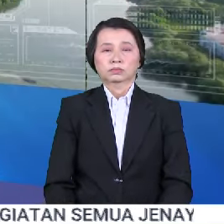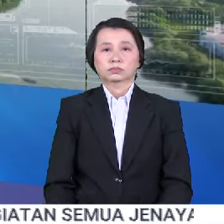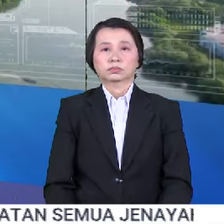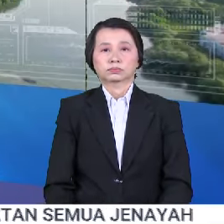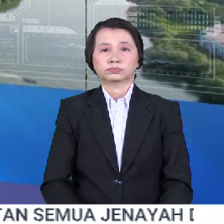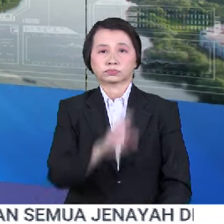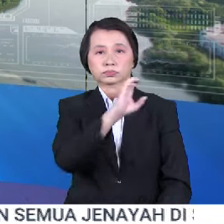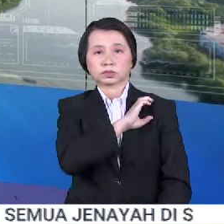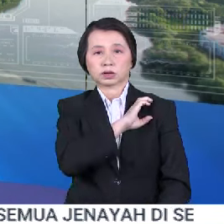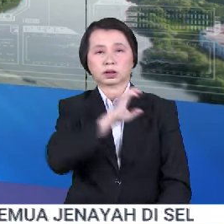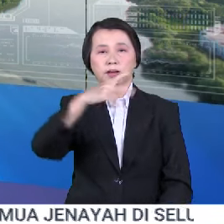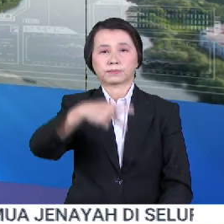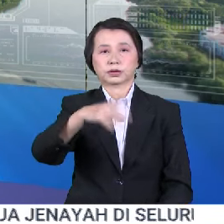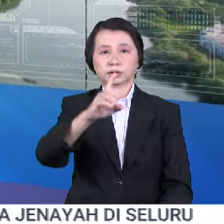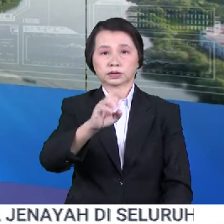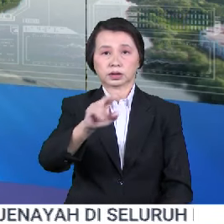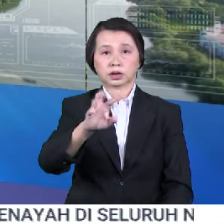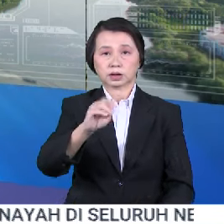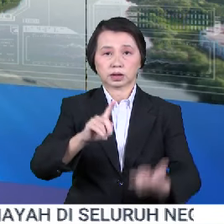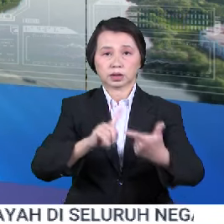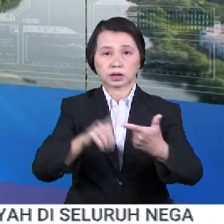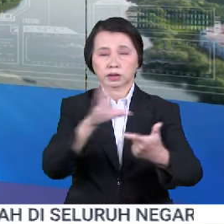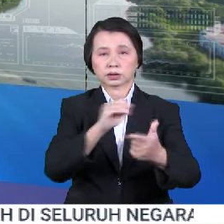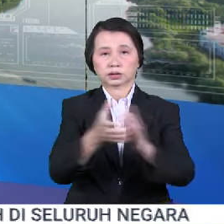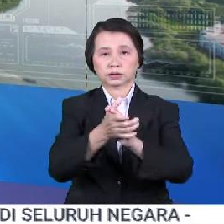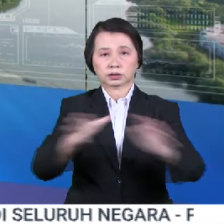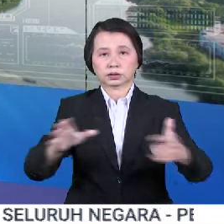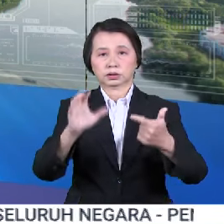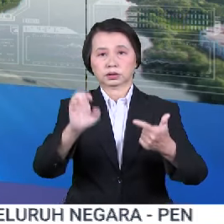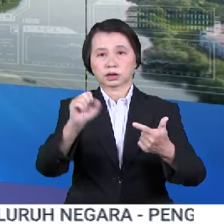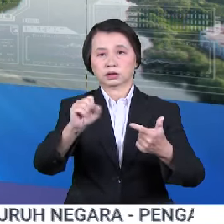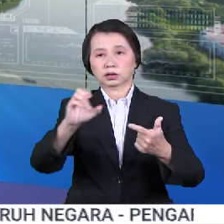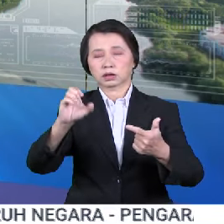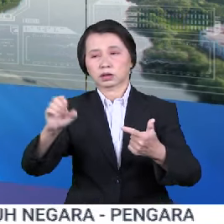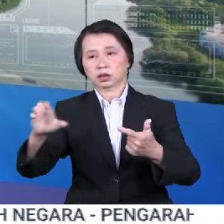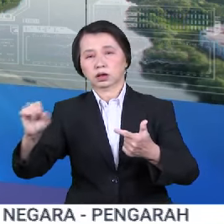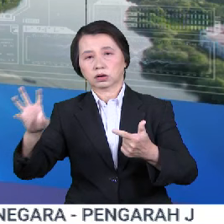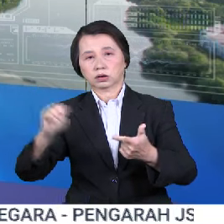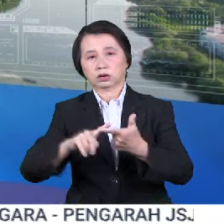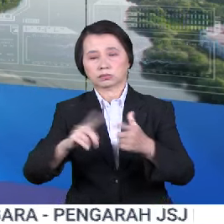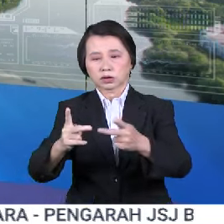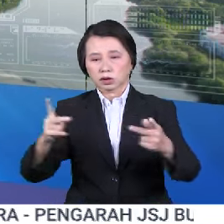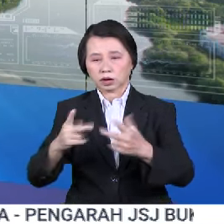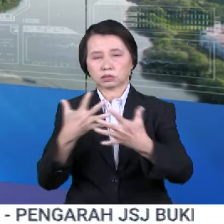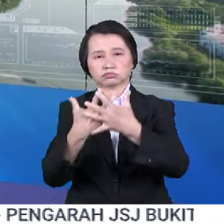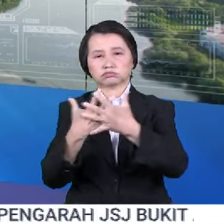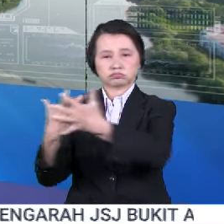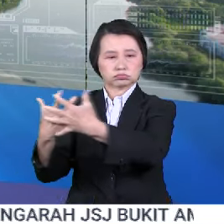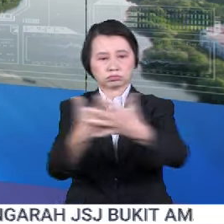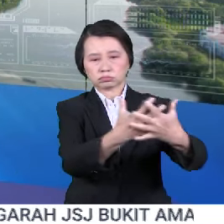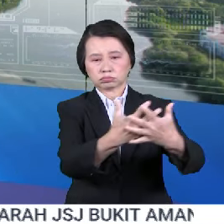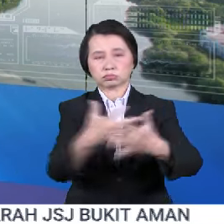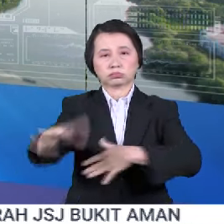Polis Diraja Malaysia, PDRM dan Eastern Sabah Sekuriti Command, ESCOM mencadangkan kawasan perintah berkurung tertentu dalam